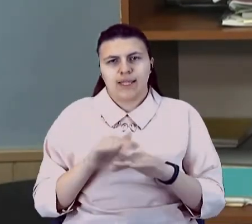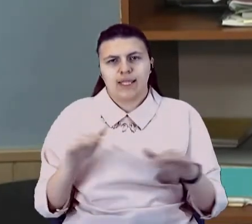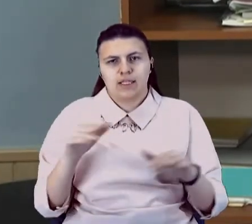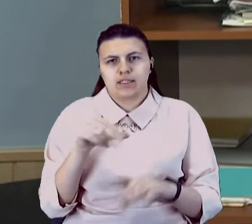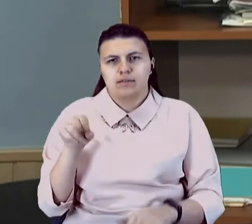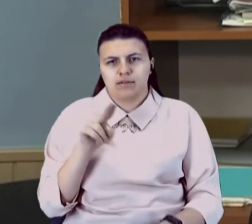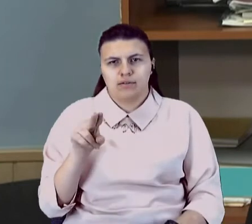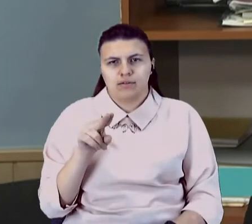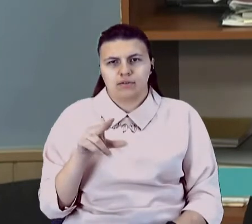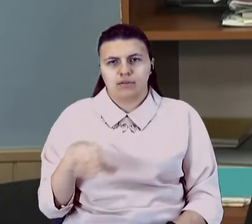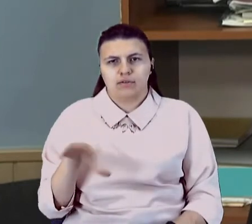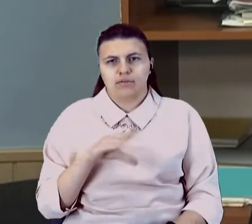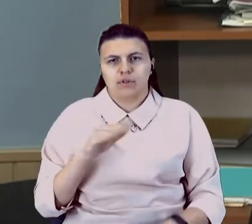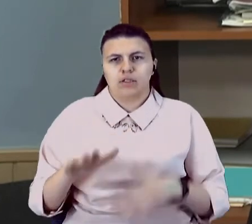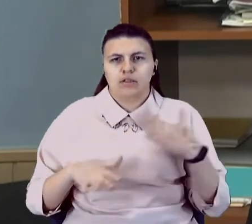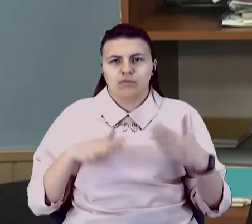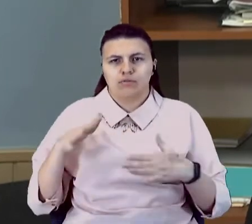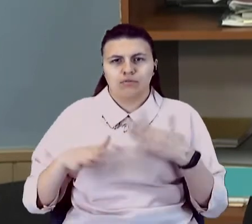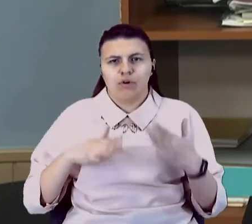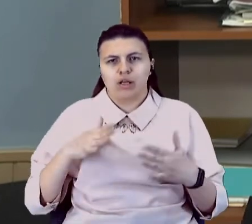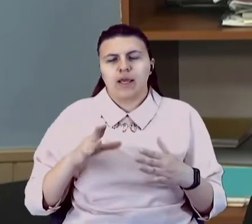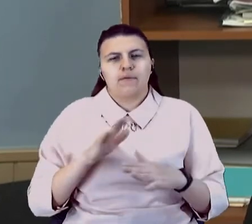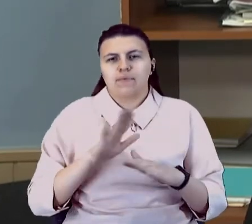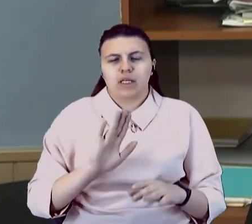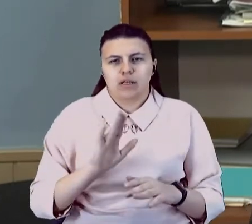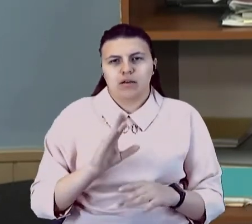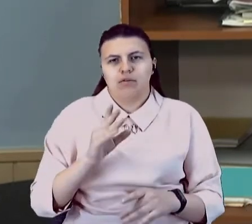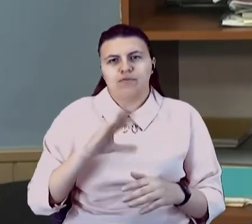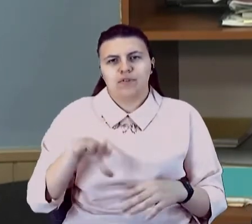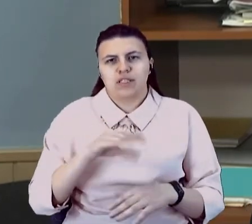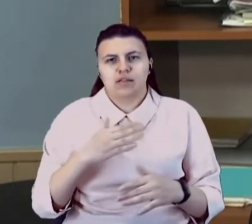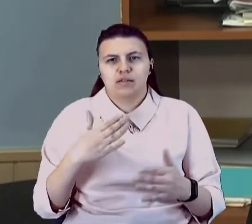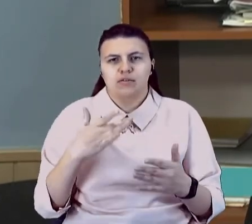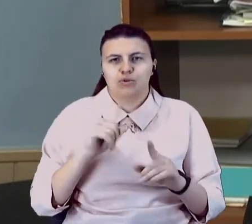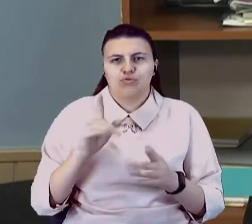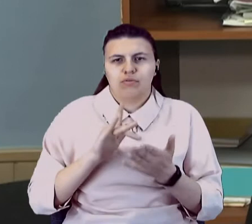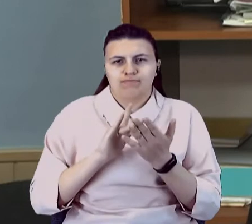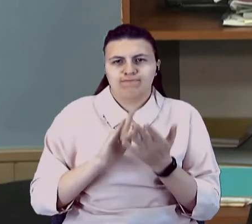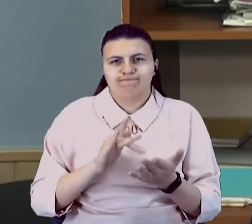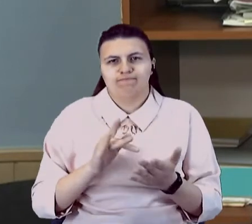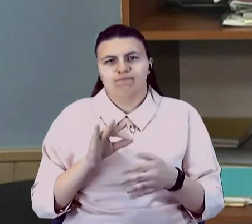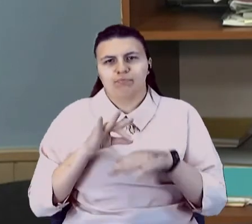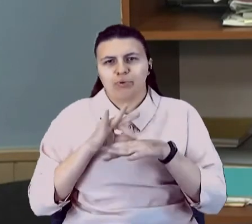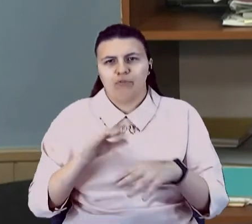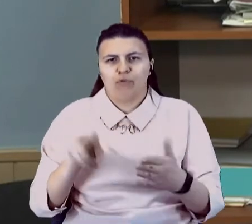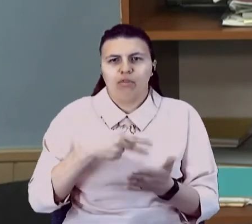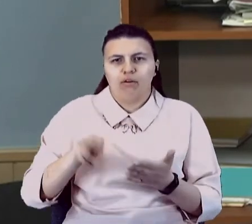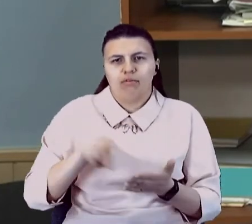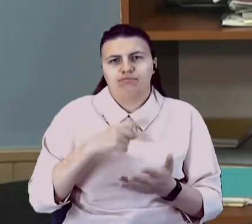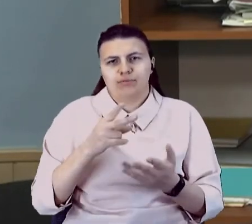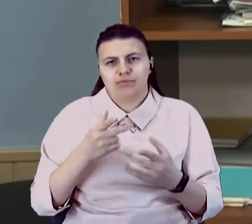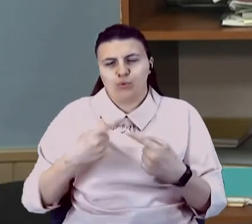Тобто всі тренування, всі гуртки поки що припиняють свою діяльність, окрім тих занять, які